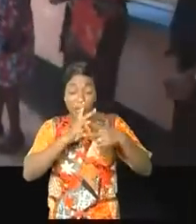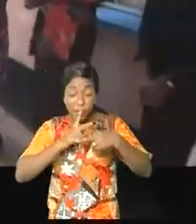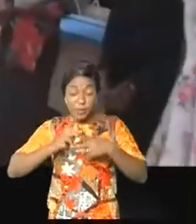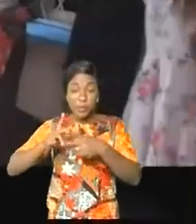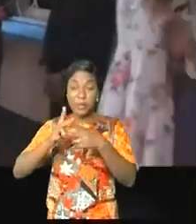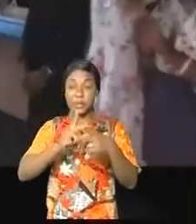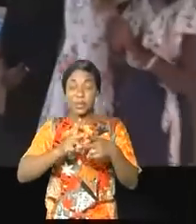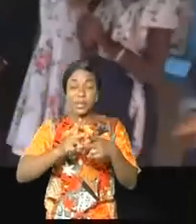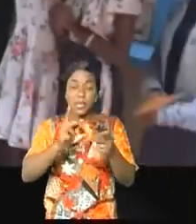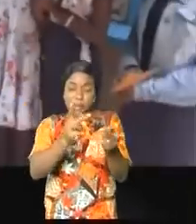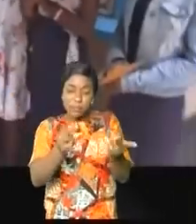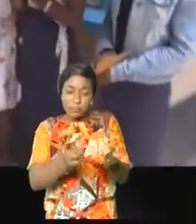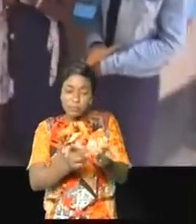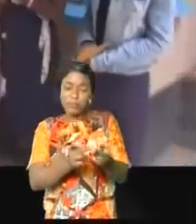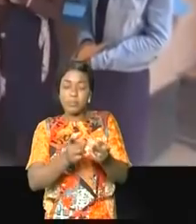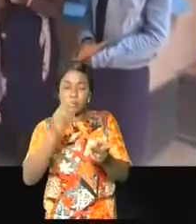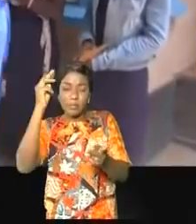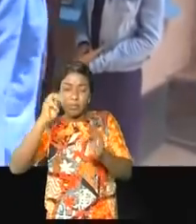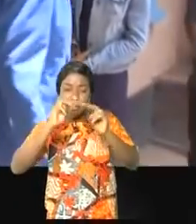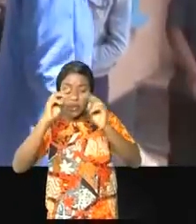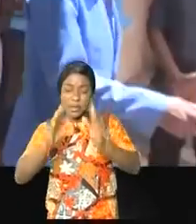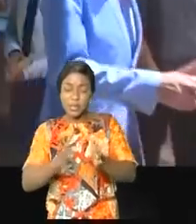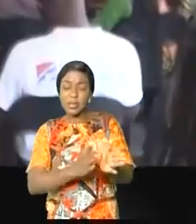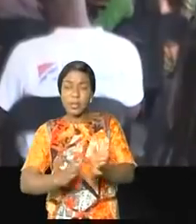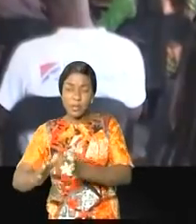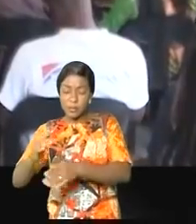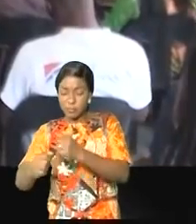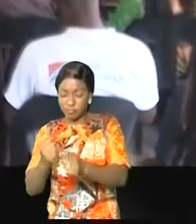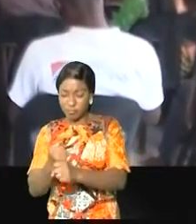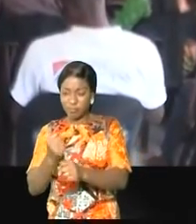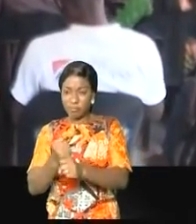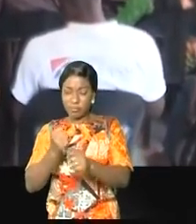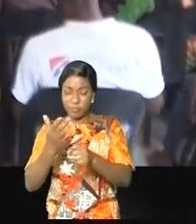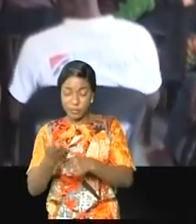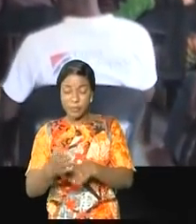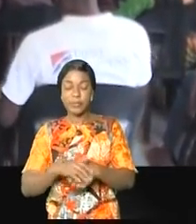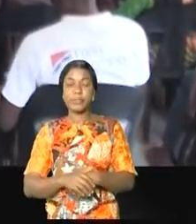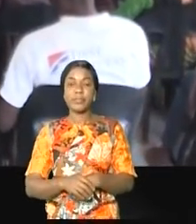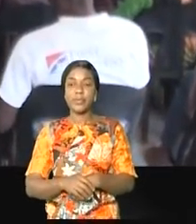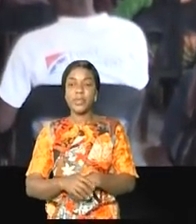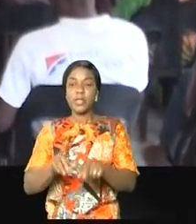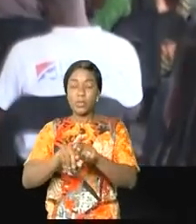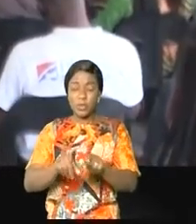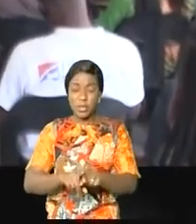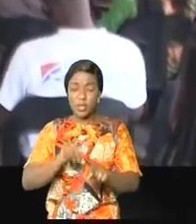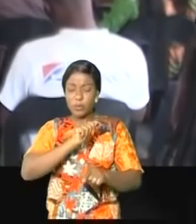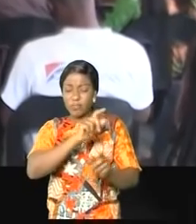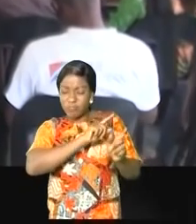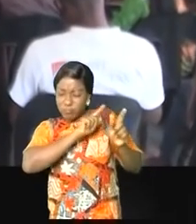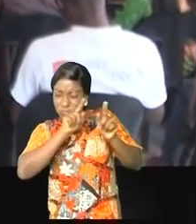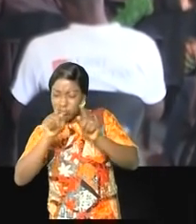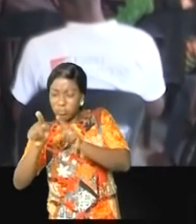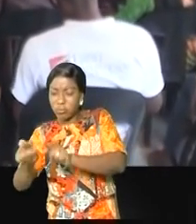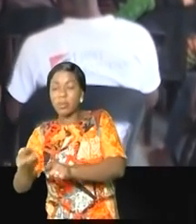quelques services rélevants de son ministère à Lubumbashi. D'abord, l'autorité ministérielle s'est rendue à la division